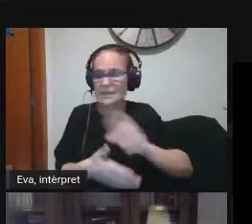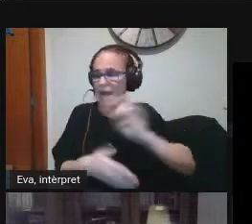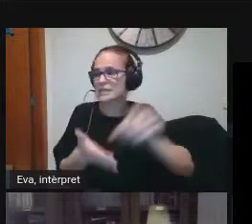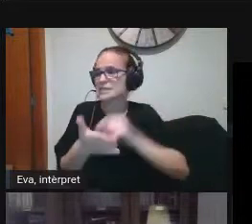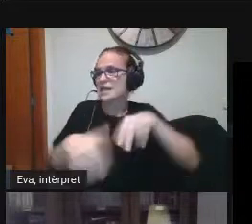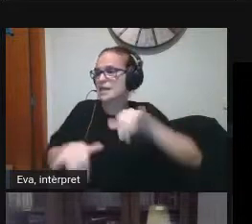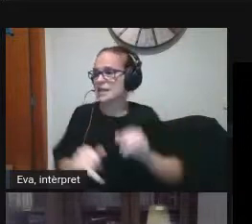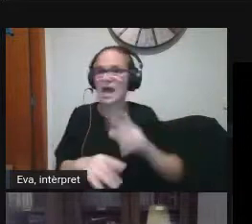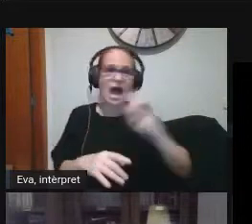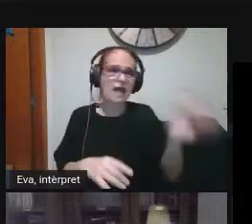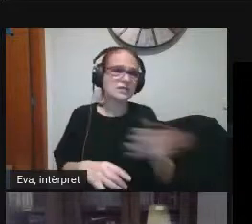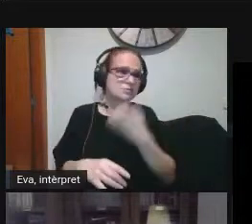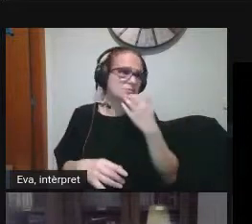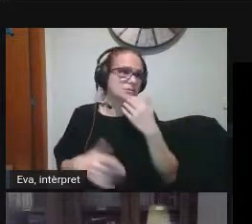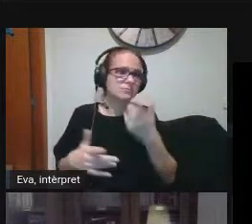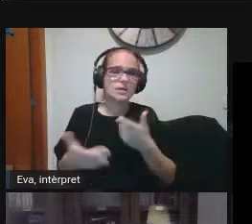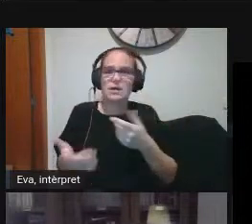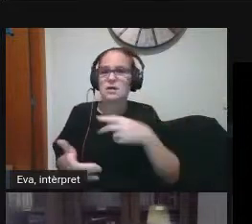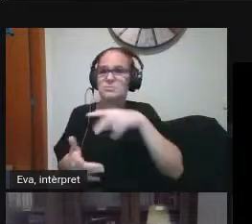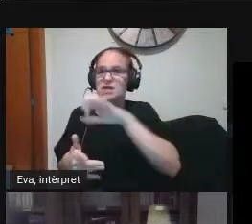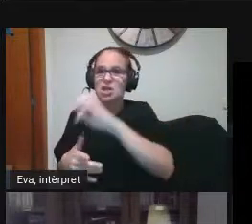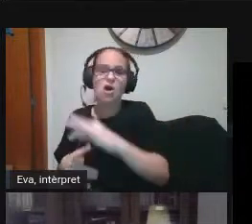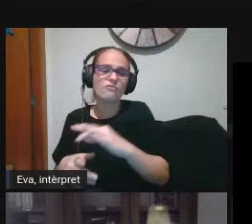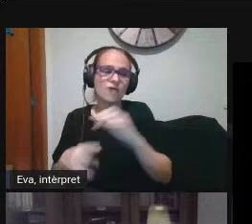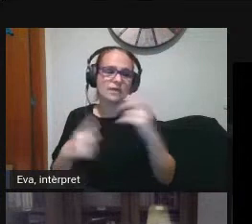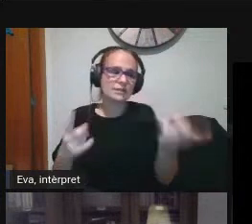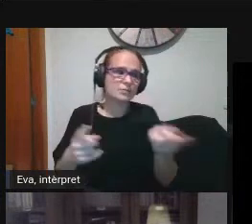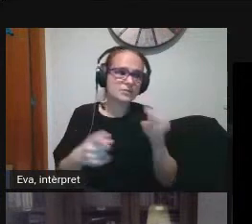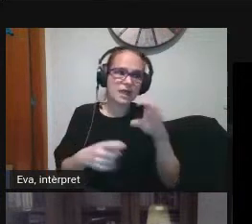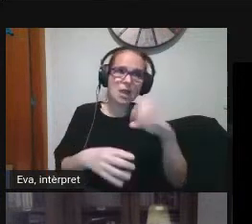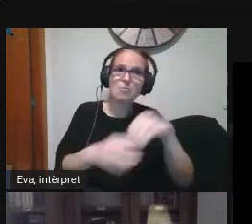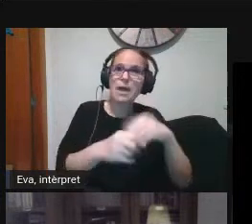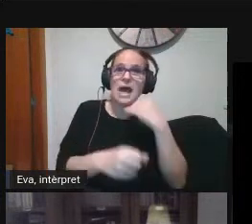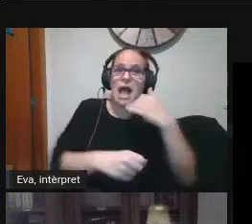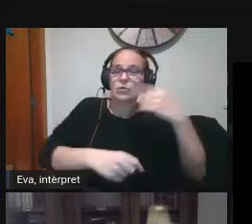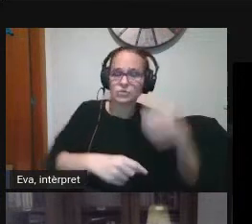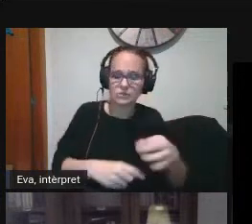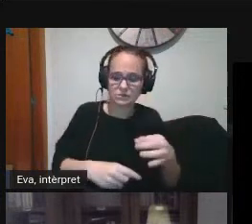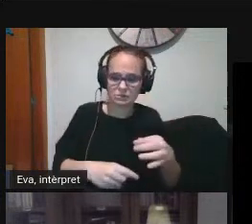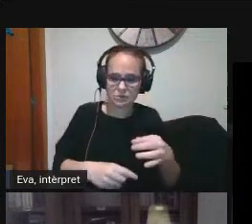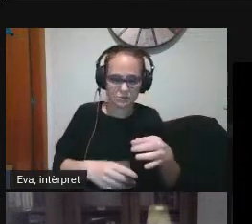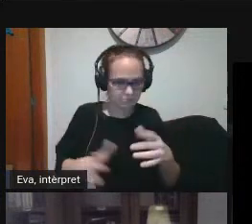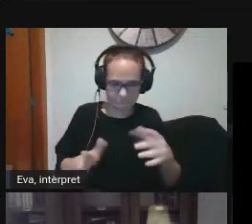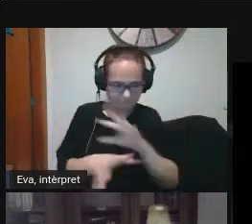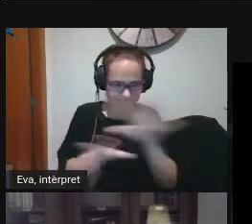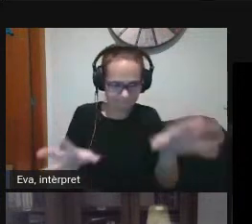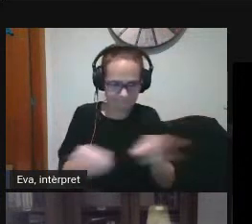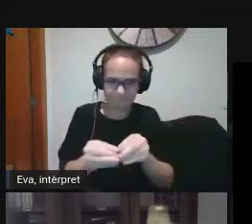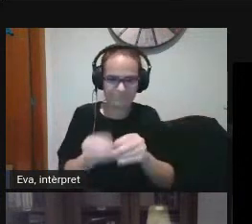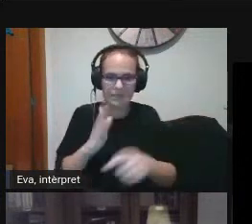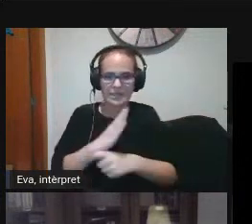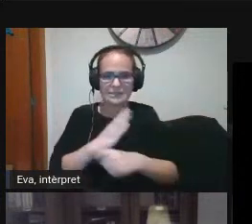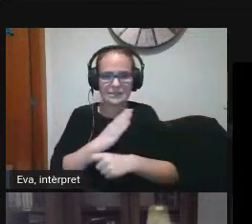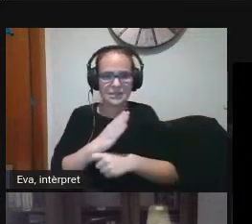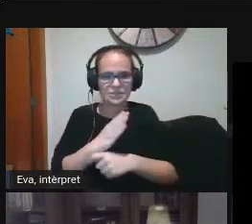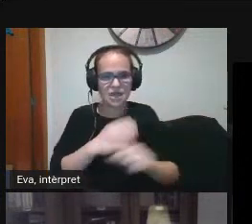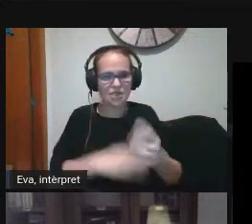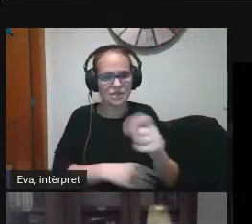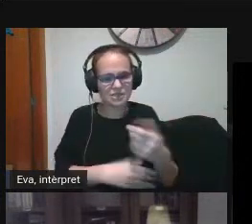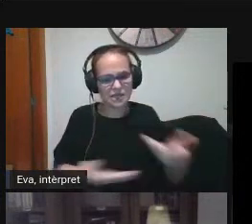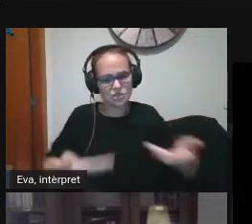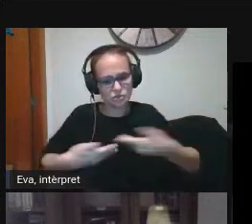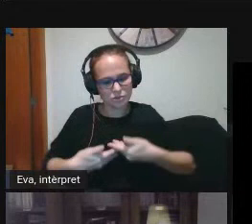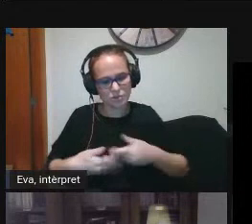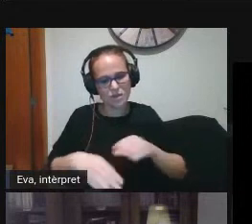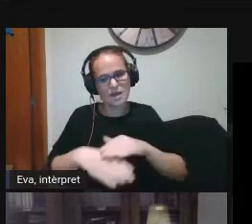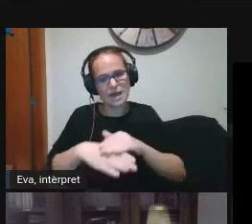altres està a les 9 que em sort alguna cosa sota el PEC doncs l'estratègia digital també ens invita a tenir això